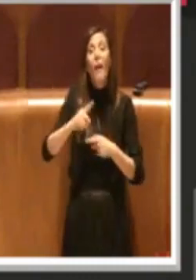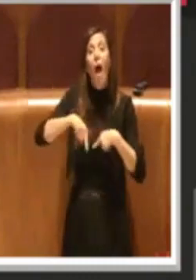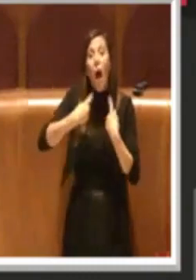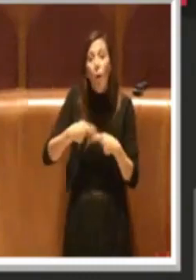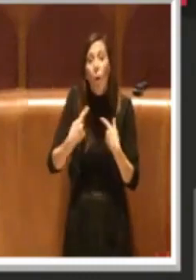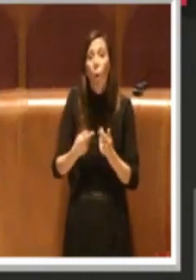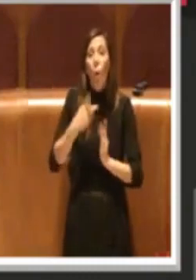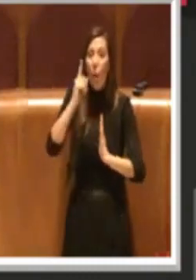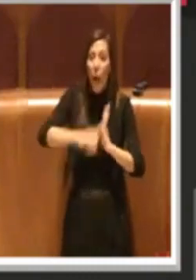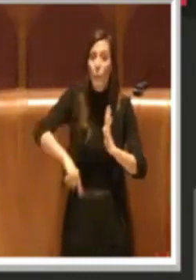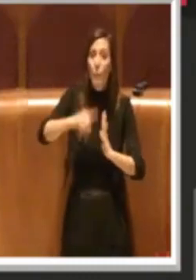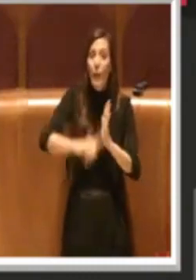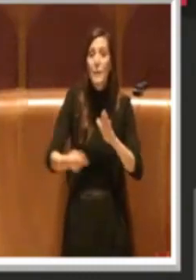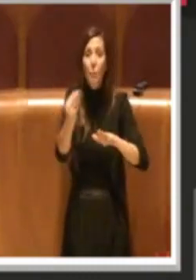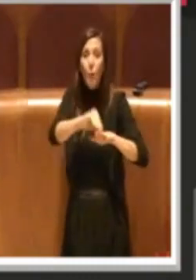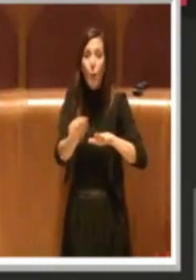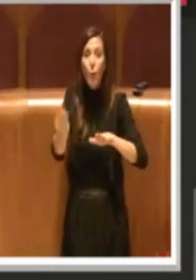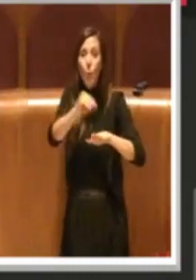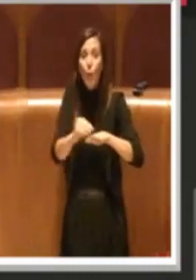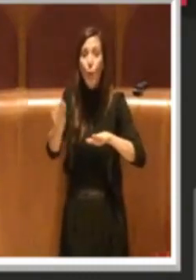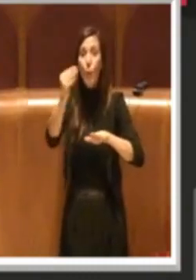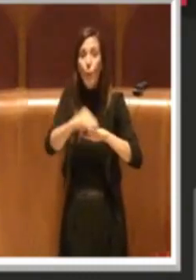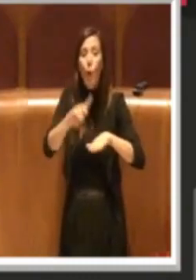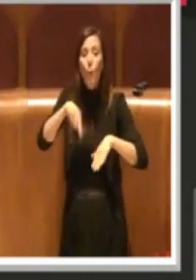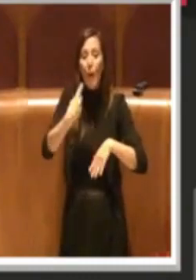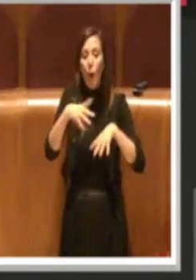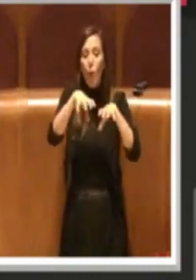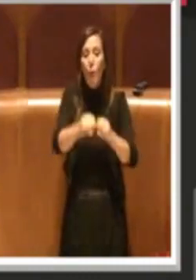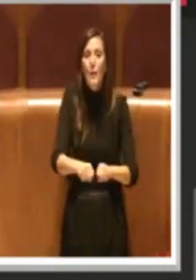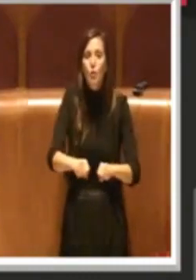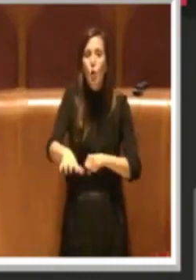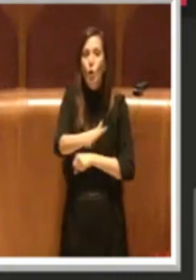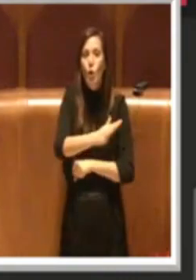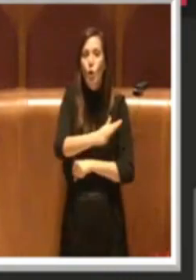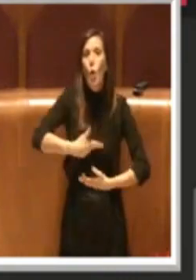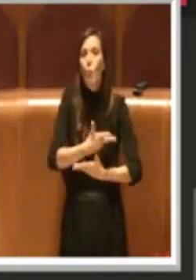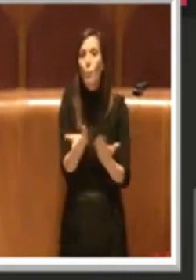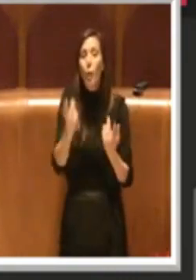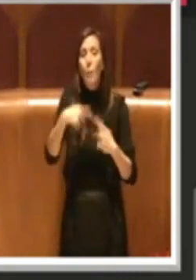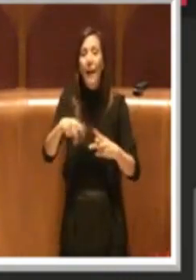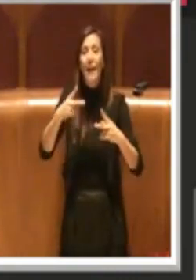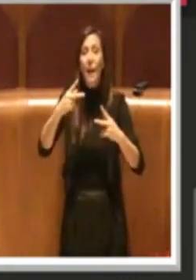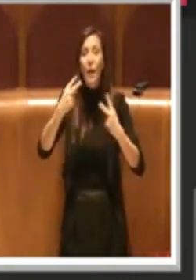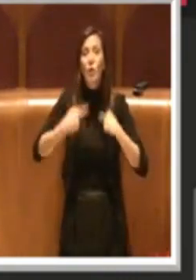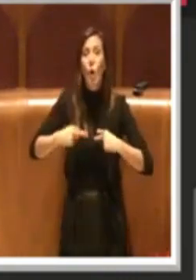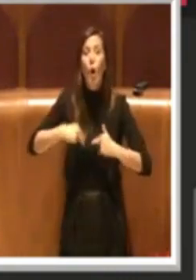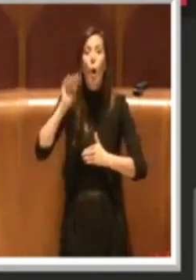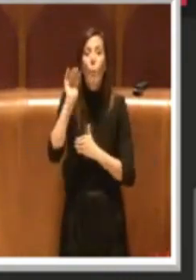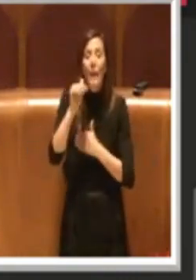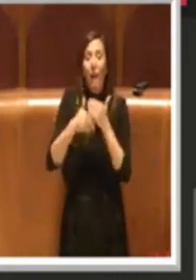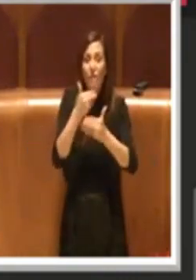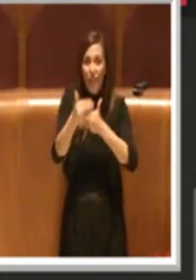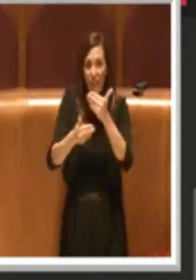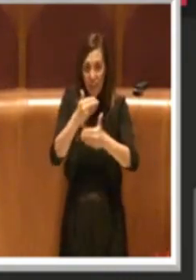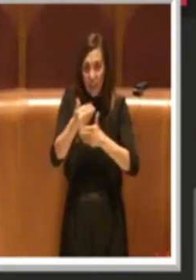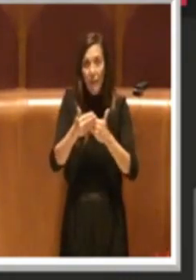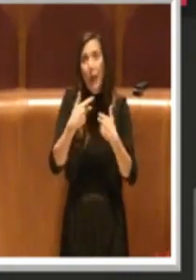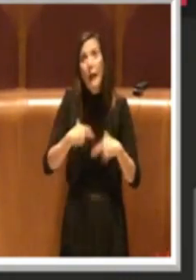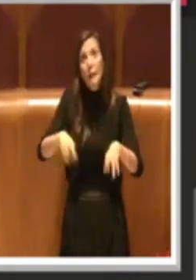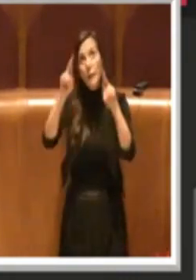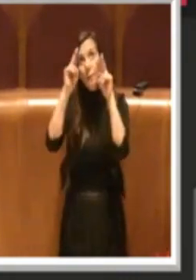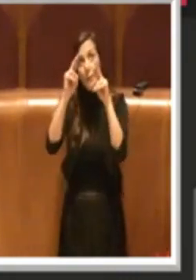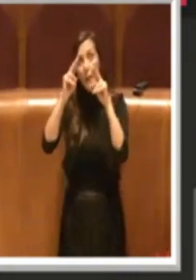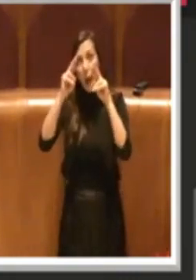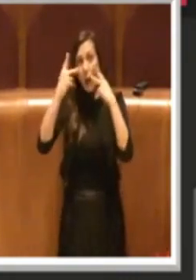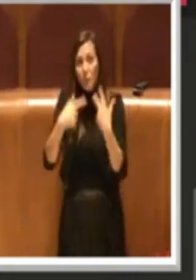sono importanti per tutti, per sopravvivere innanzitutto e speriamo anche di rinanciarsi, perché le